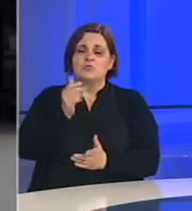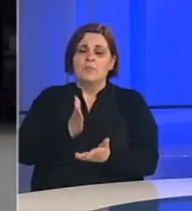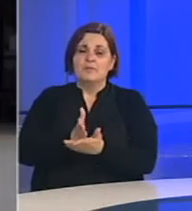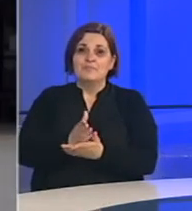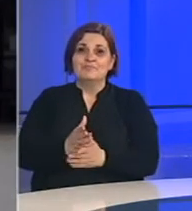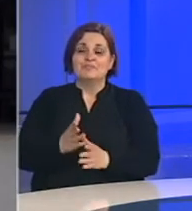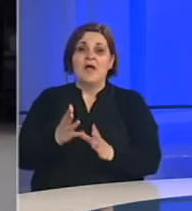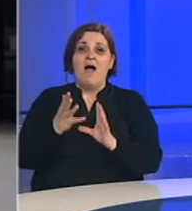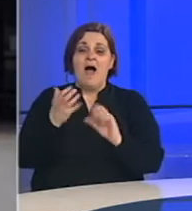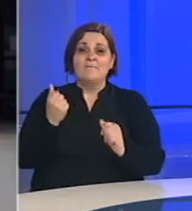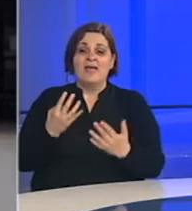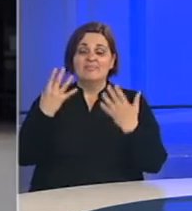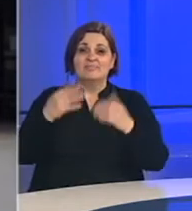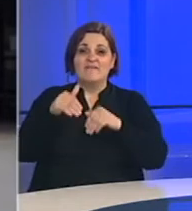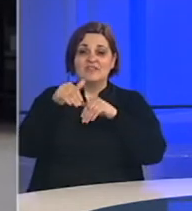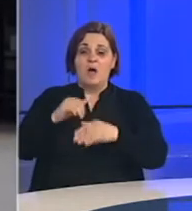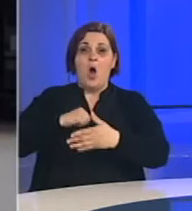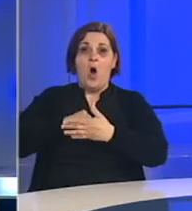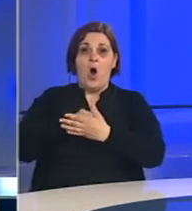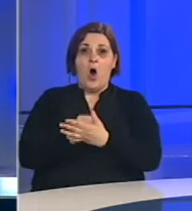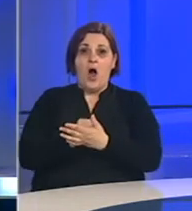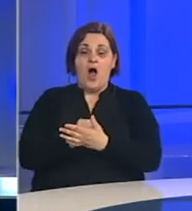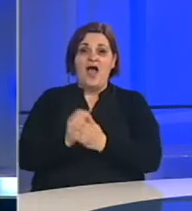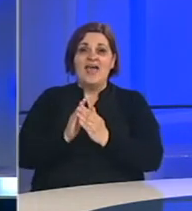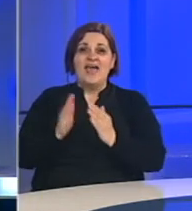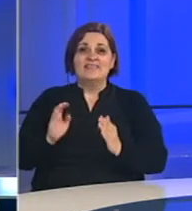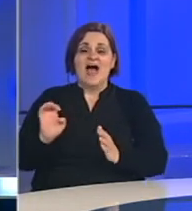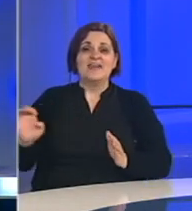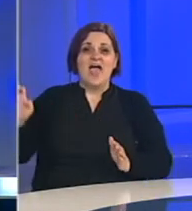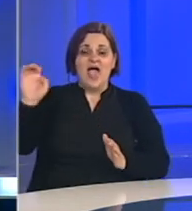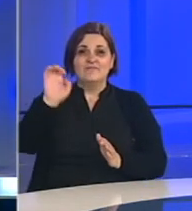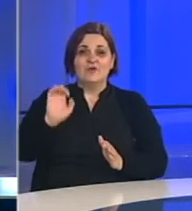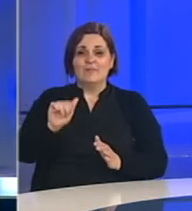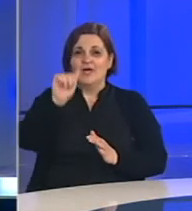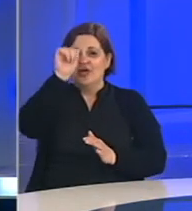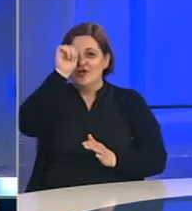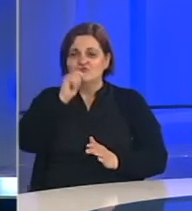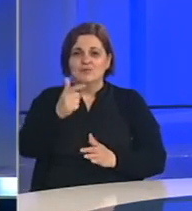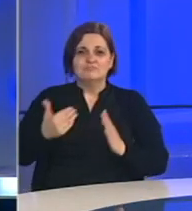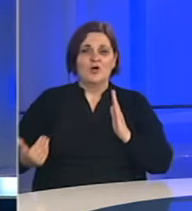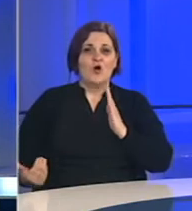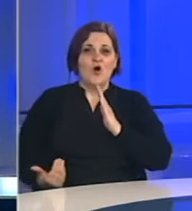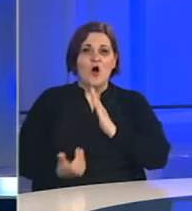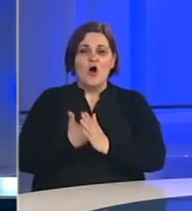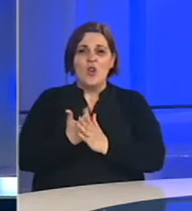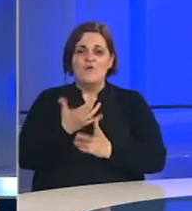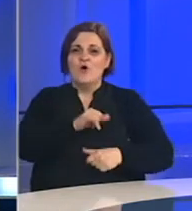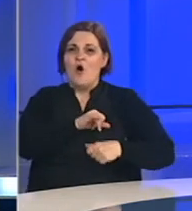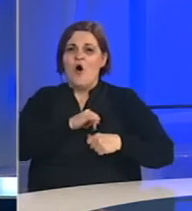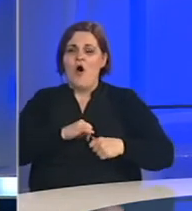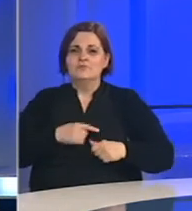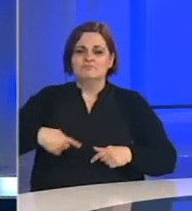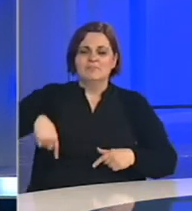Ambasador, u subotu 9. maja obilježit ćemo Dan Evrope. Šta nas je novo o solidarnosti